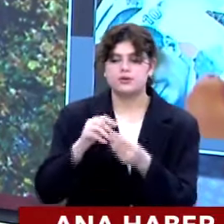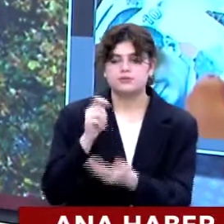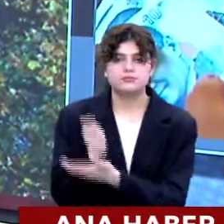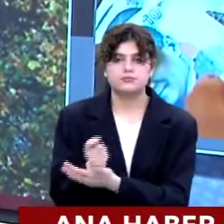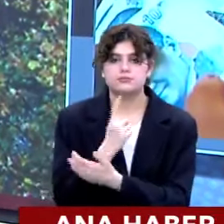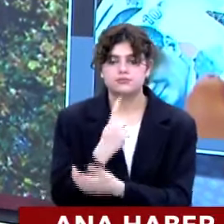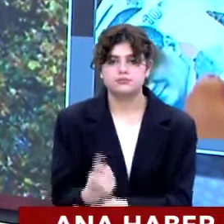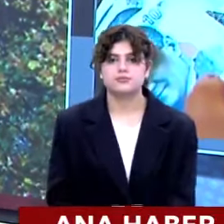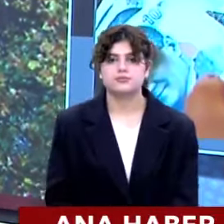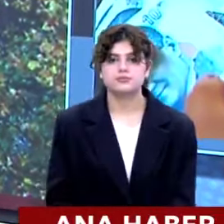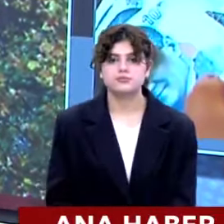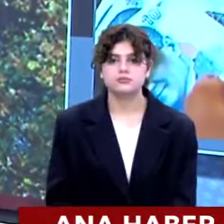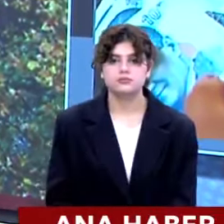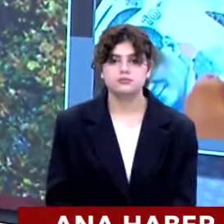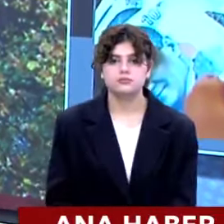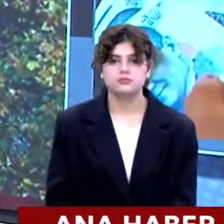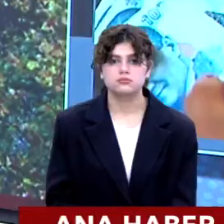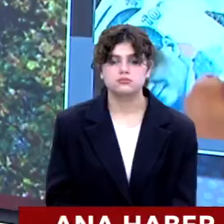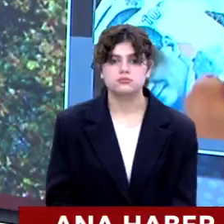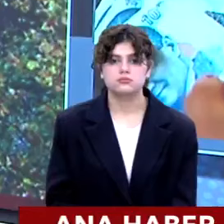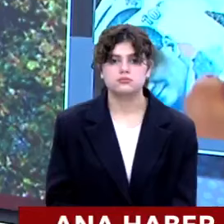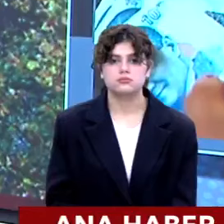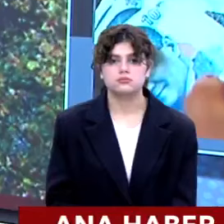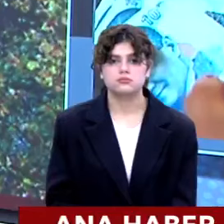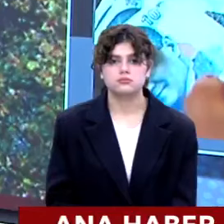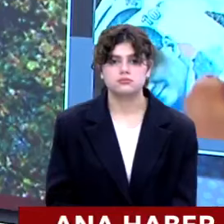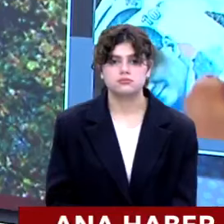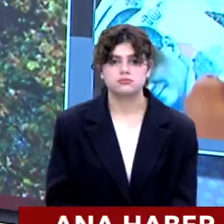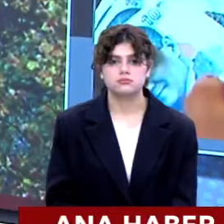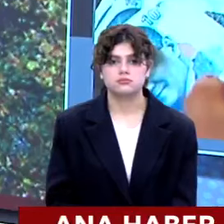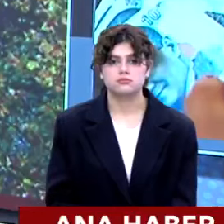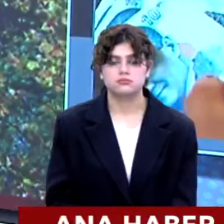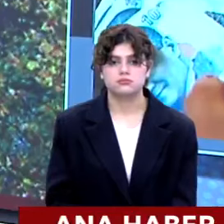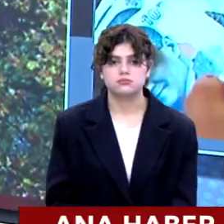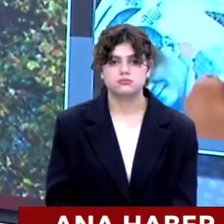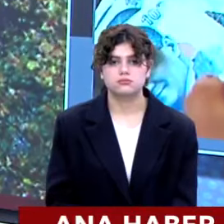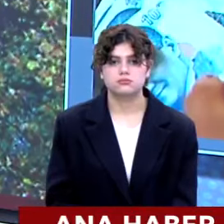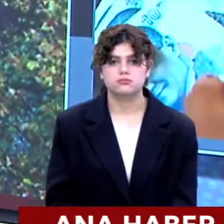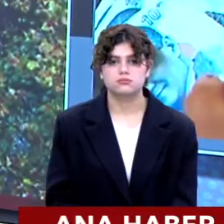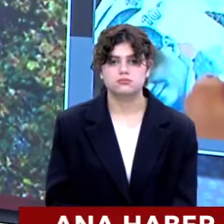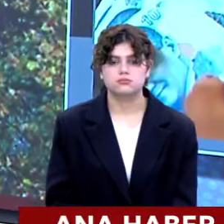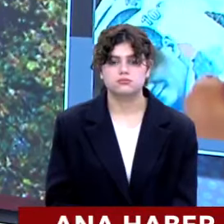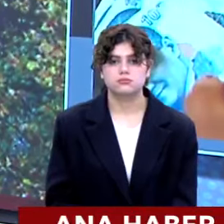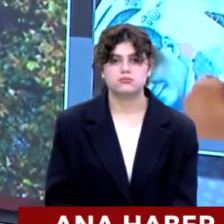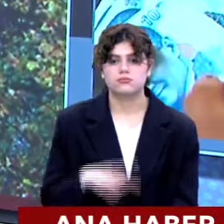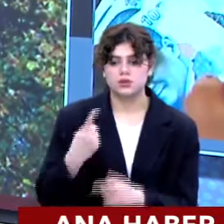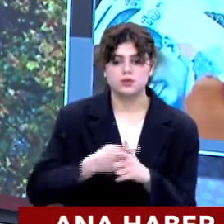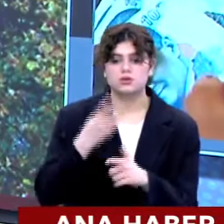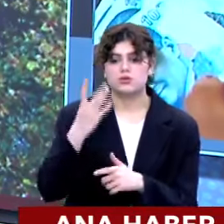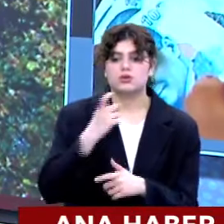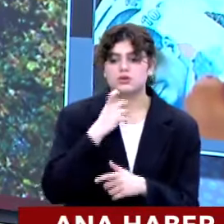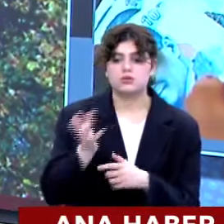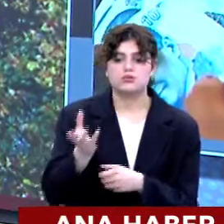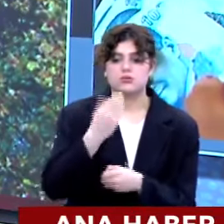mevduat faizi de yatırsam o para olacak bilmem kaç yüz bin lira. Ben bir kiracından bunu ancak 4